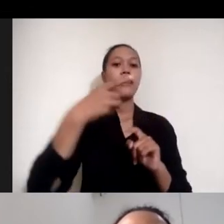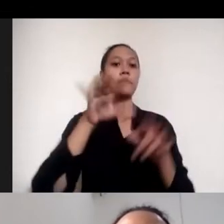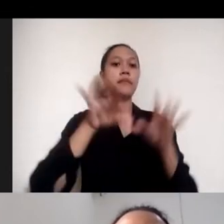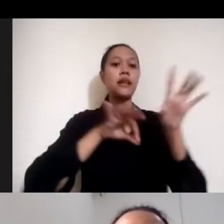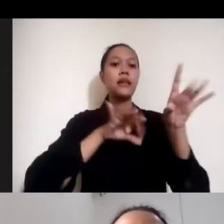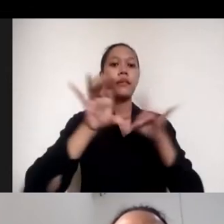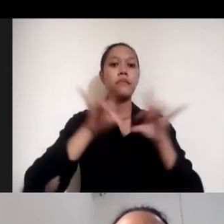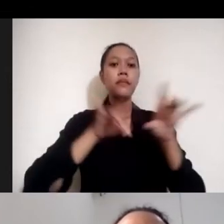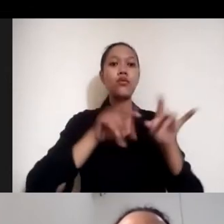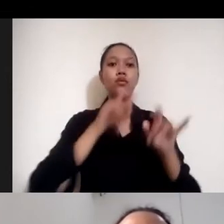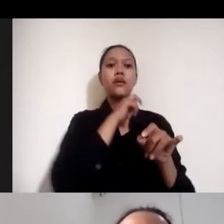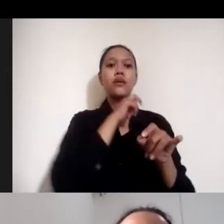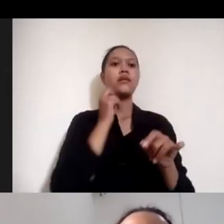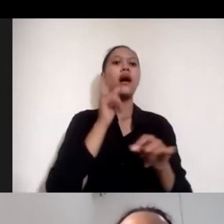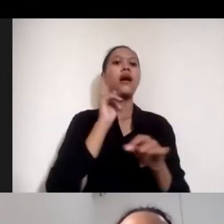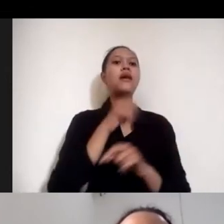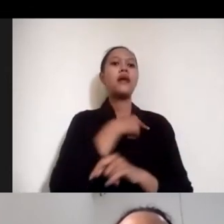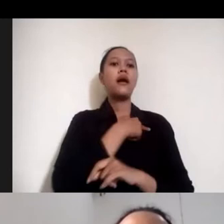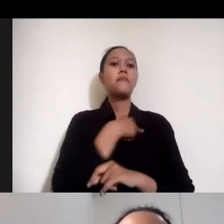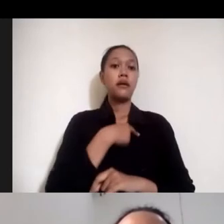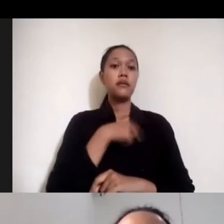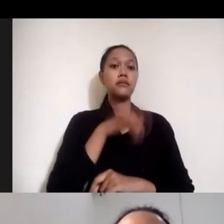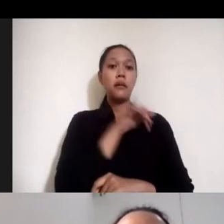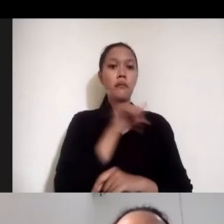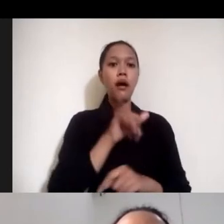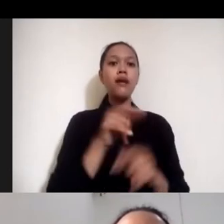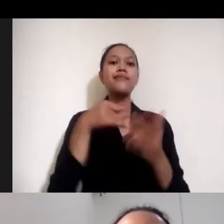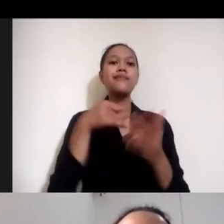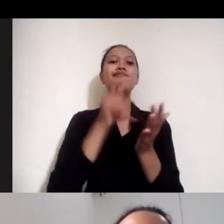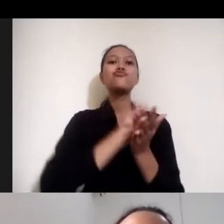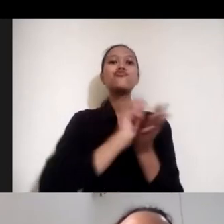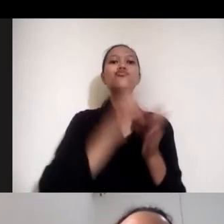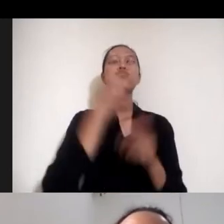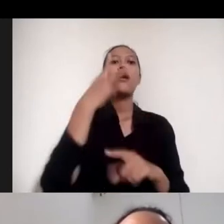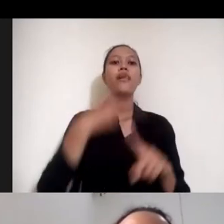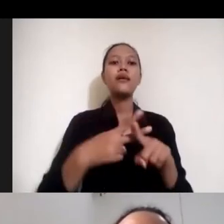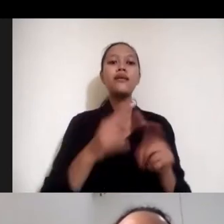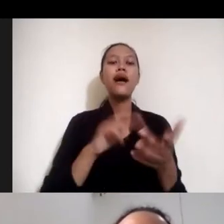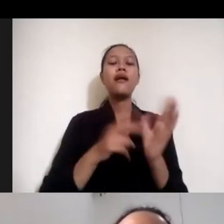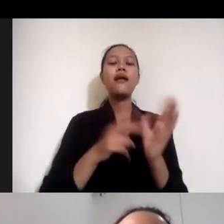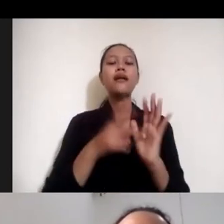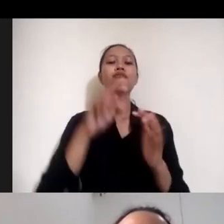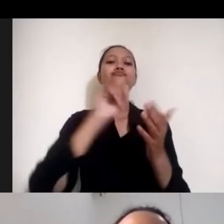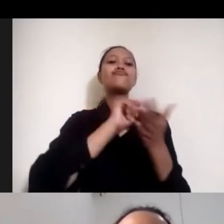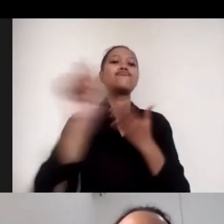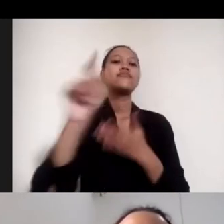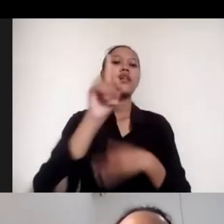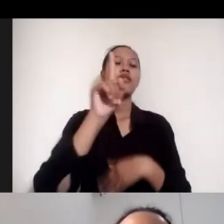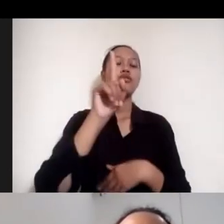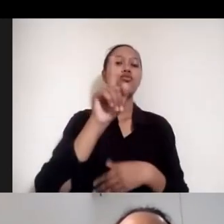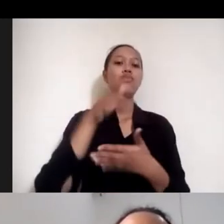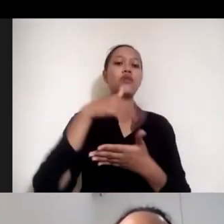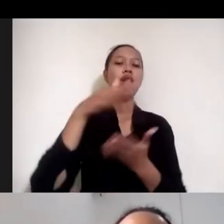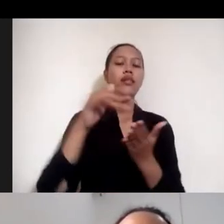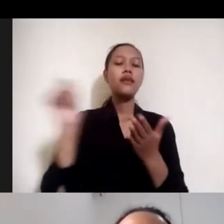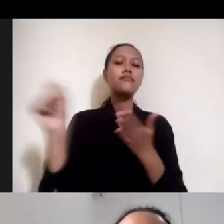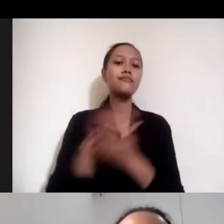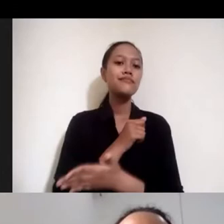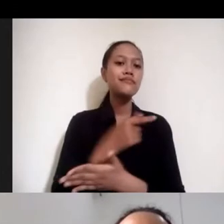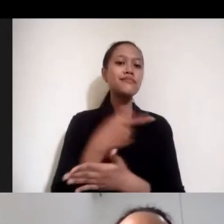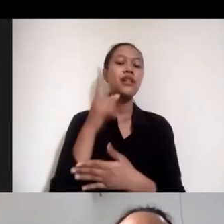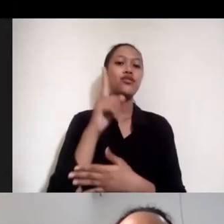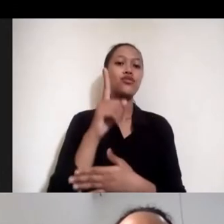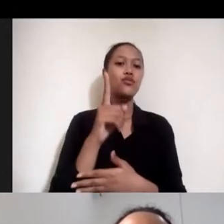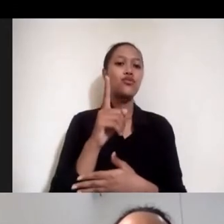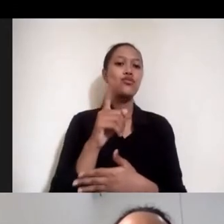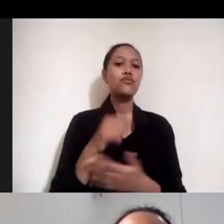mengisi dua kali artinya harus dikurangin satu datanya karena dia sudah dua kali mengisi jadi gak valid